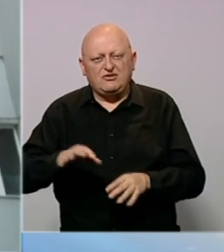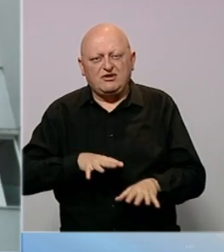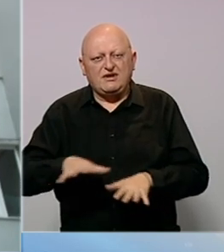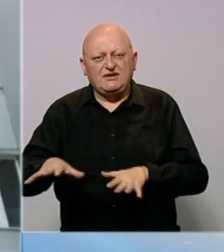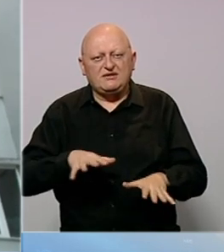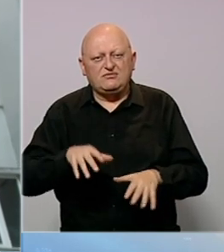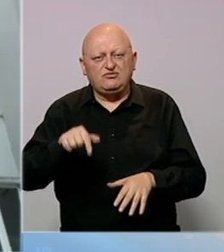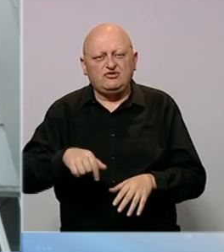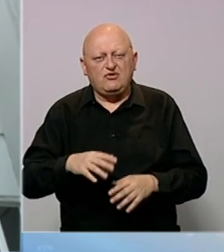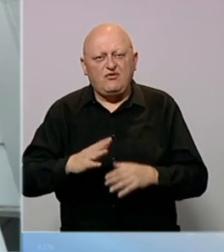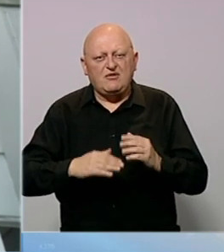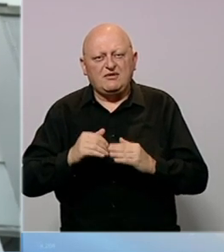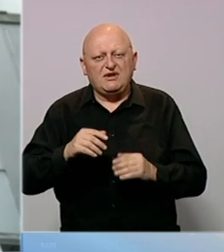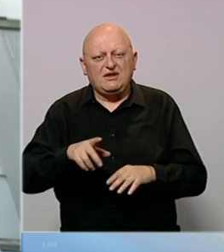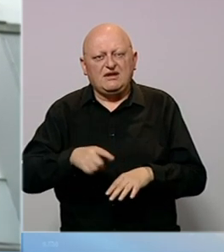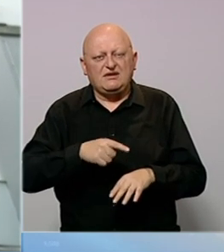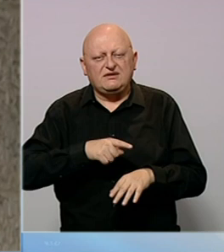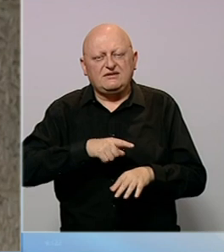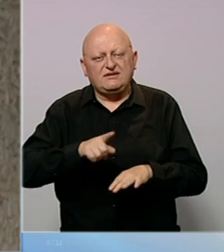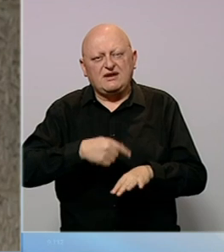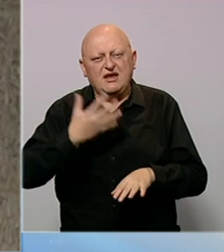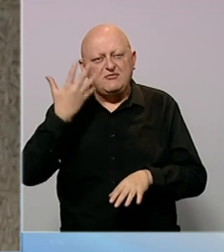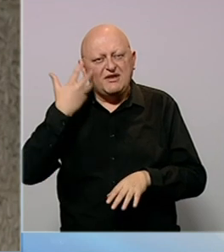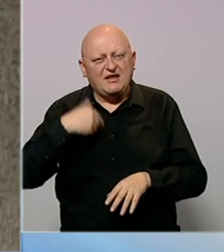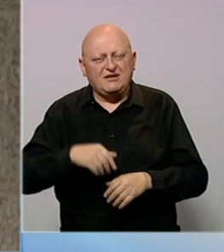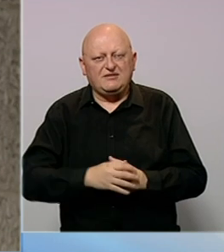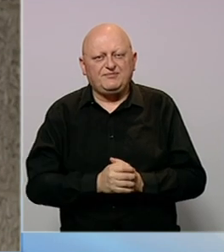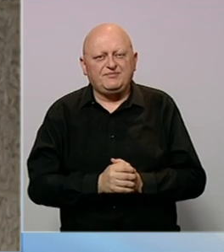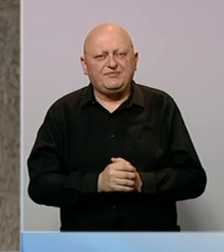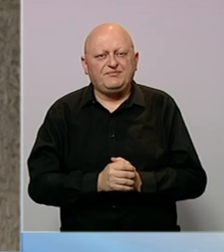Planirano je da distribucija ovog materijala traje pet dana.